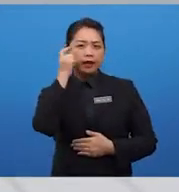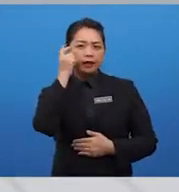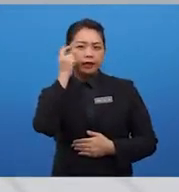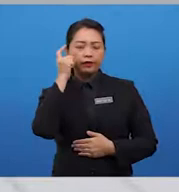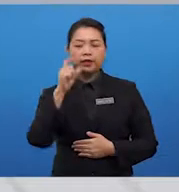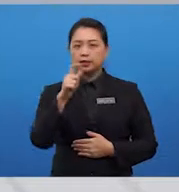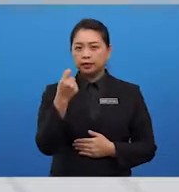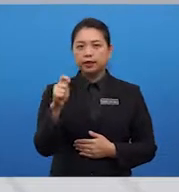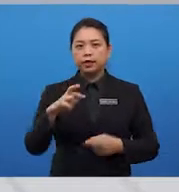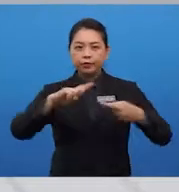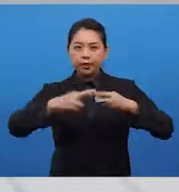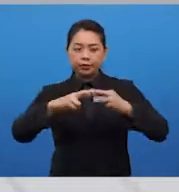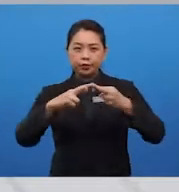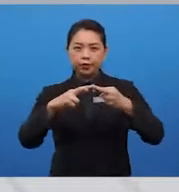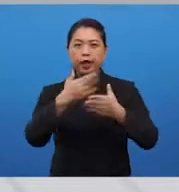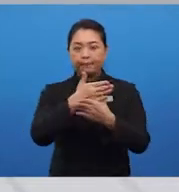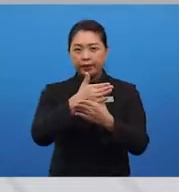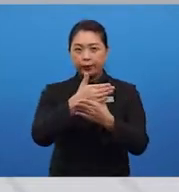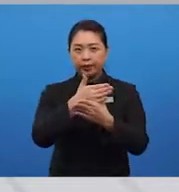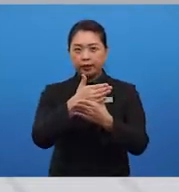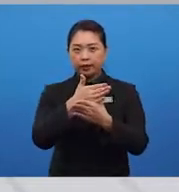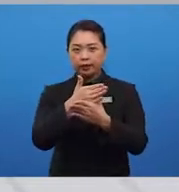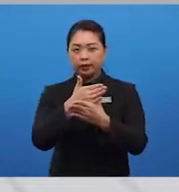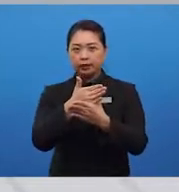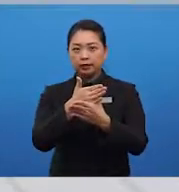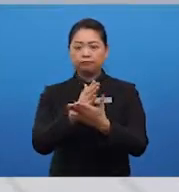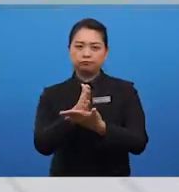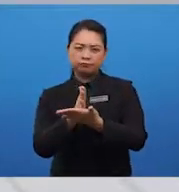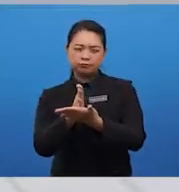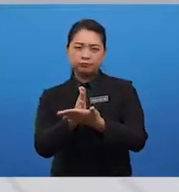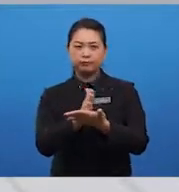antara penerbangan penerbangan dan penerbangan.